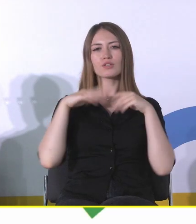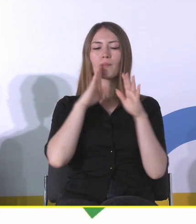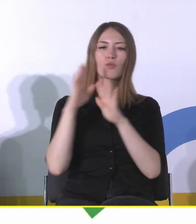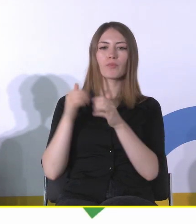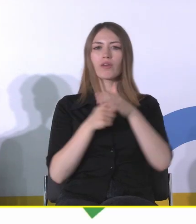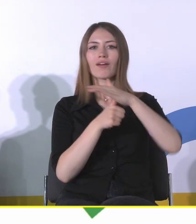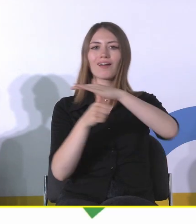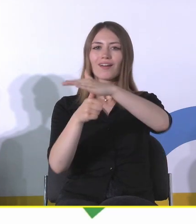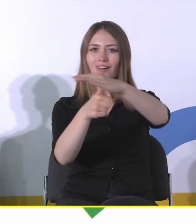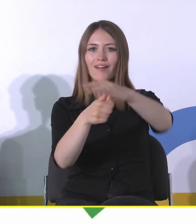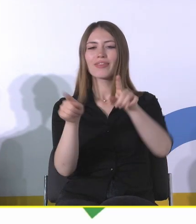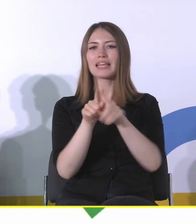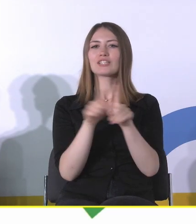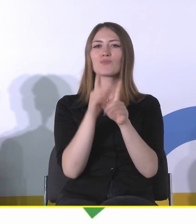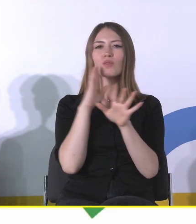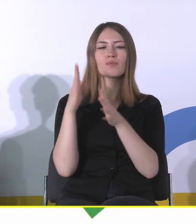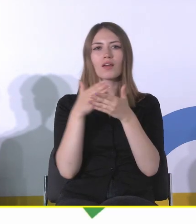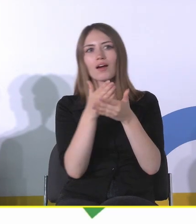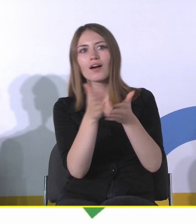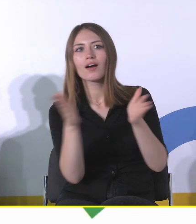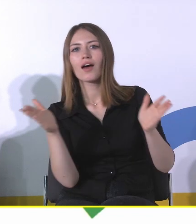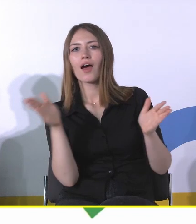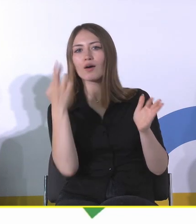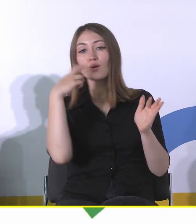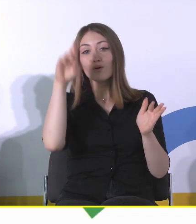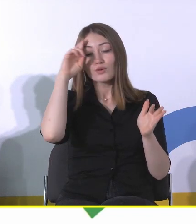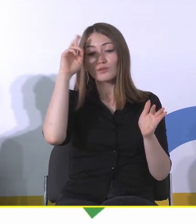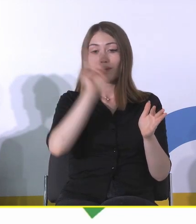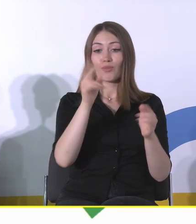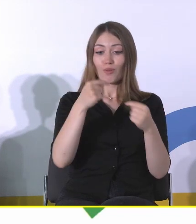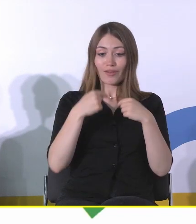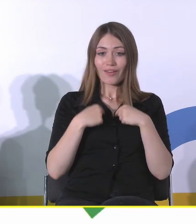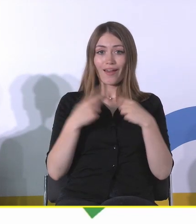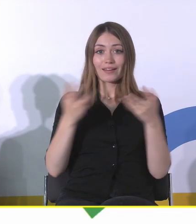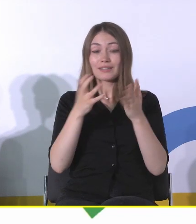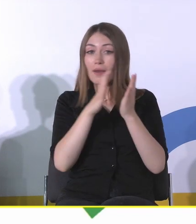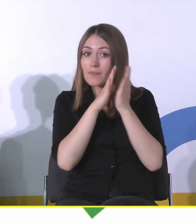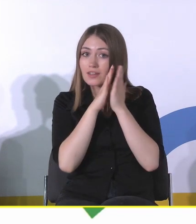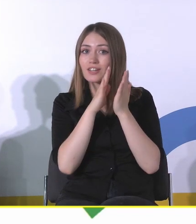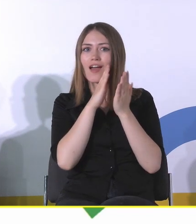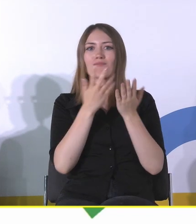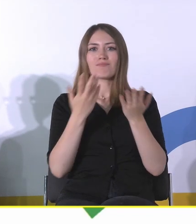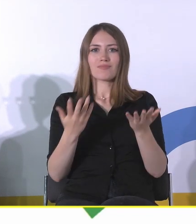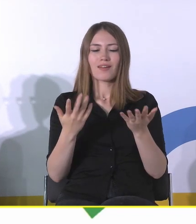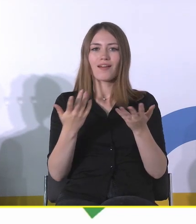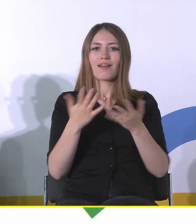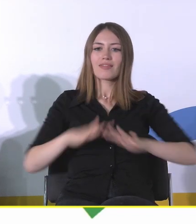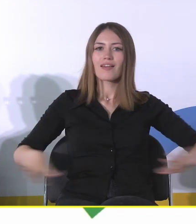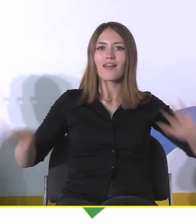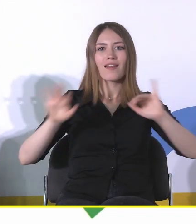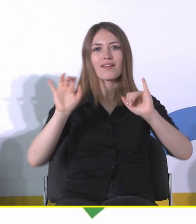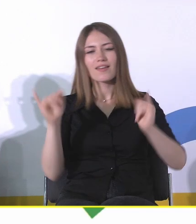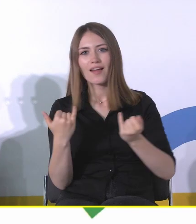kluczem do zrozumienia tym, kim jesteśmy, gdzie mieszkamy, z jaką przestrzenią, z jakim kontekstem,